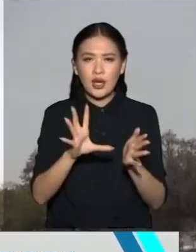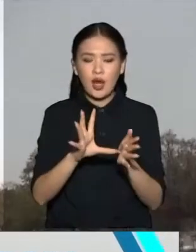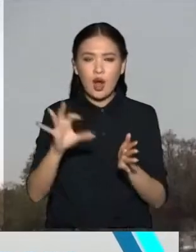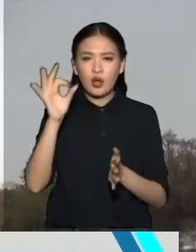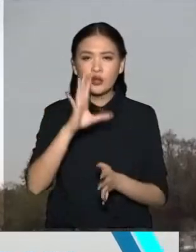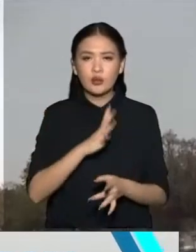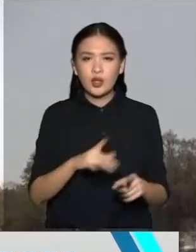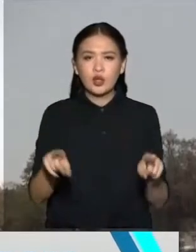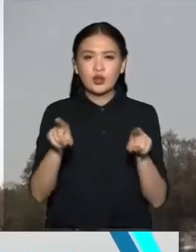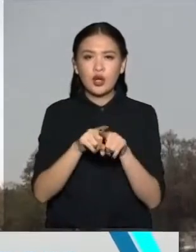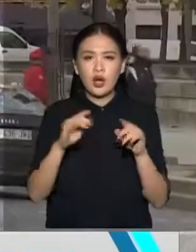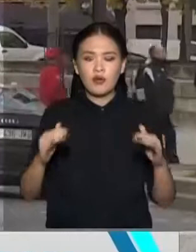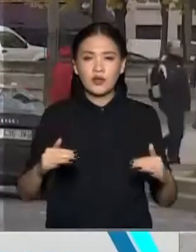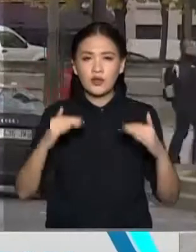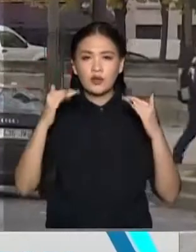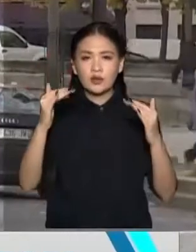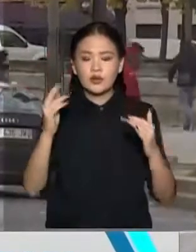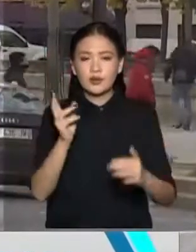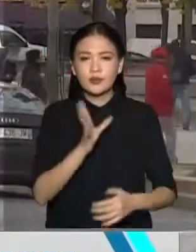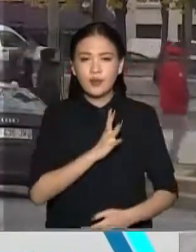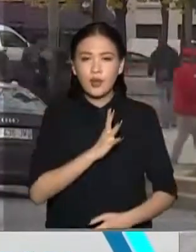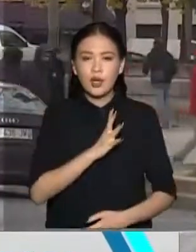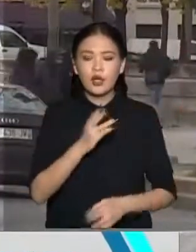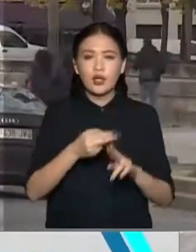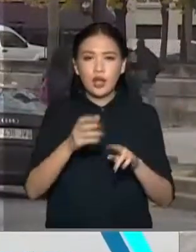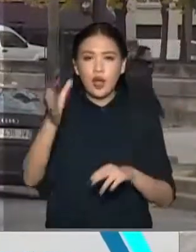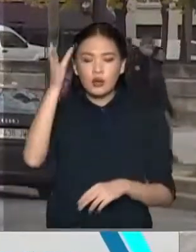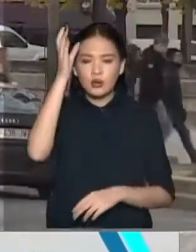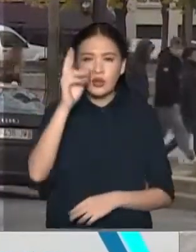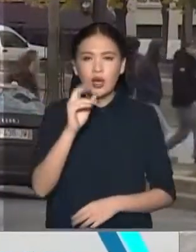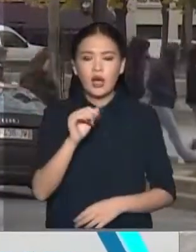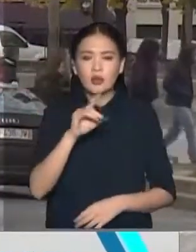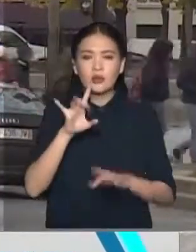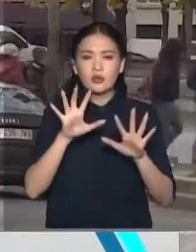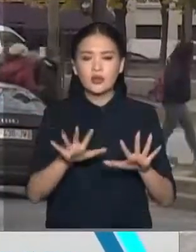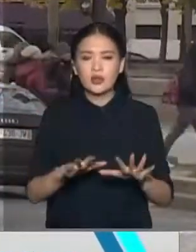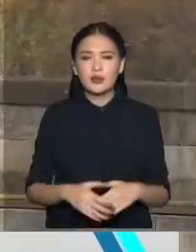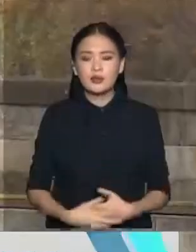также и о повышении квалификации отечественных научных кадров за рубежом.